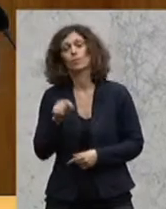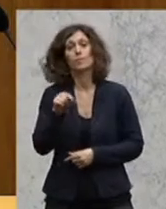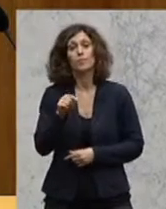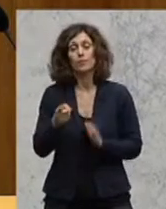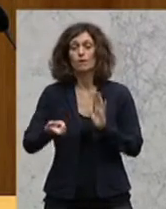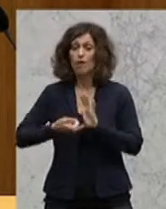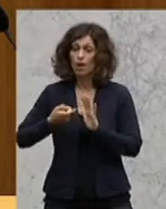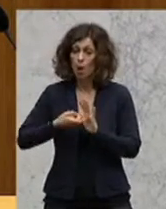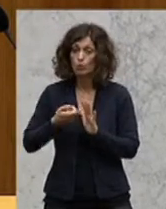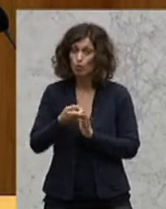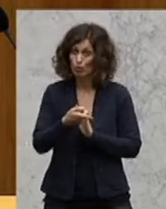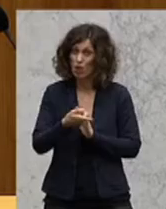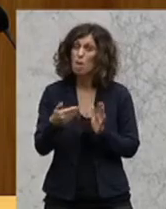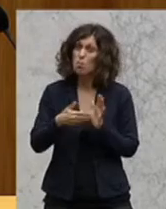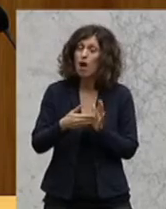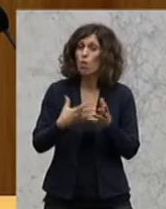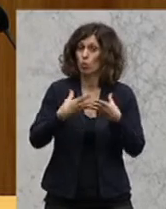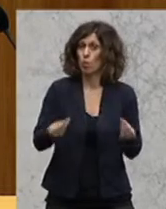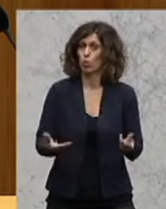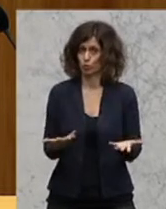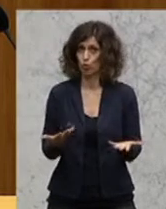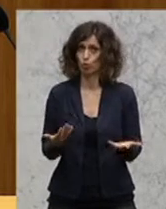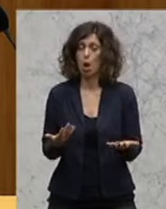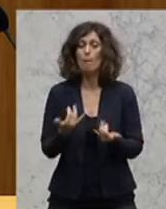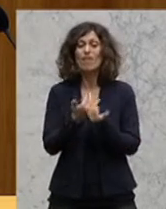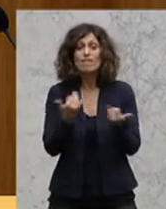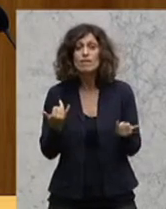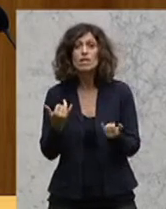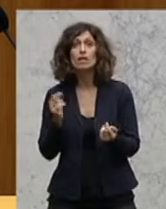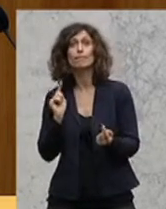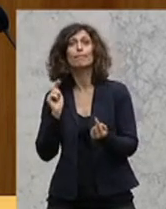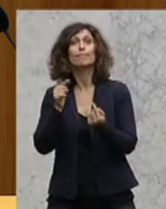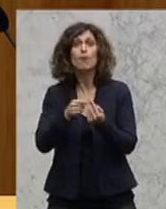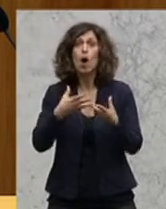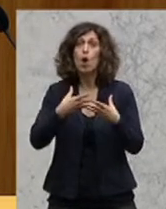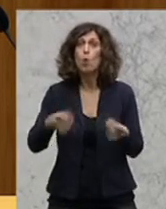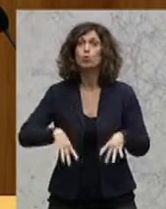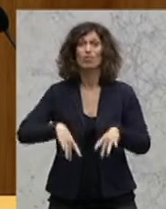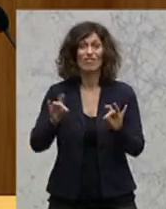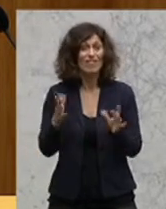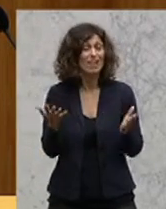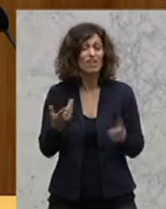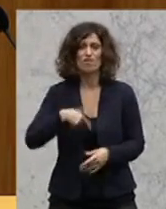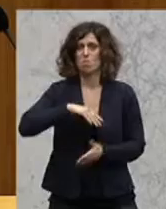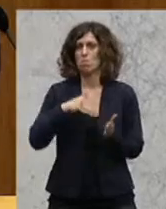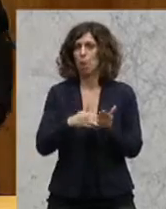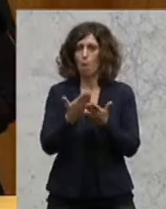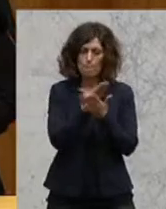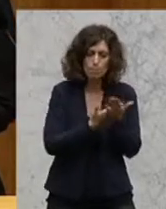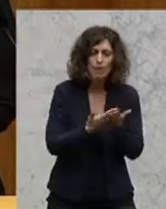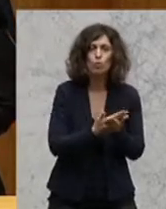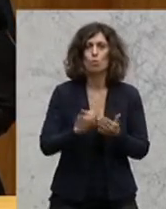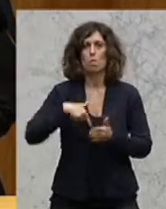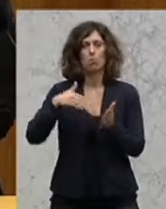Herausforderungen brauchen Lösungen. Und um zu diesen Lösungen zu kommen, brauchen wir Bildung, wir brauchen Forschung, wir